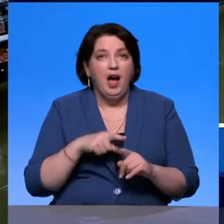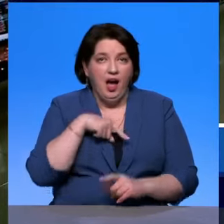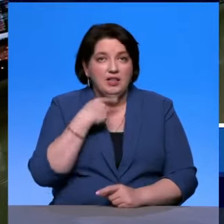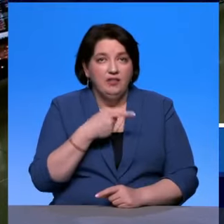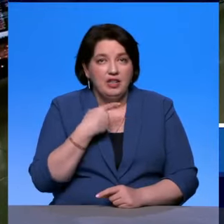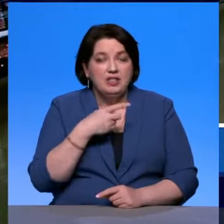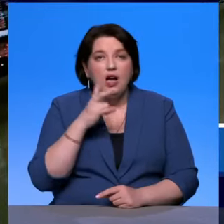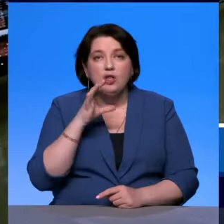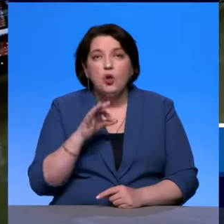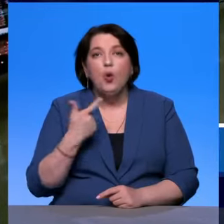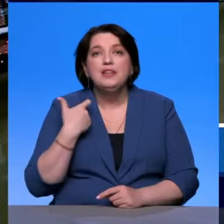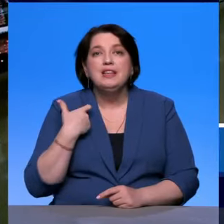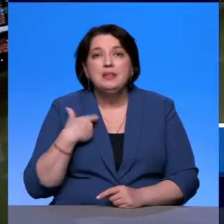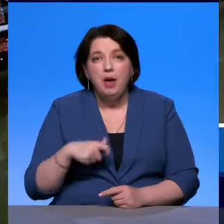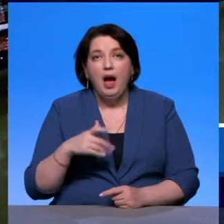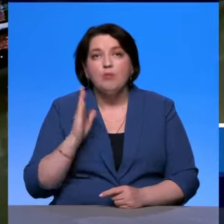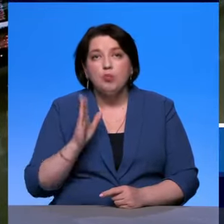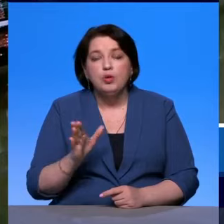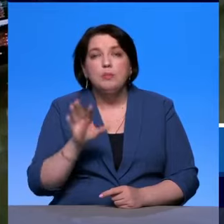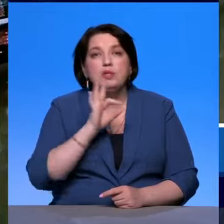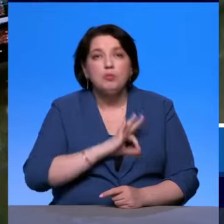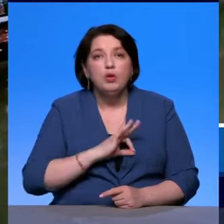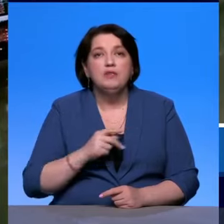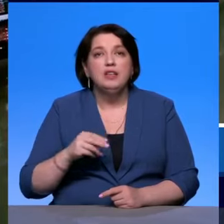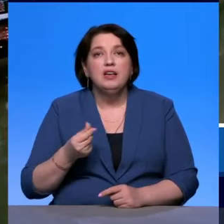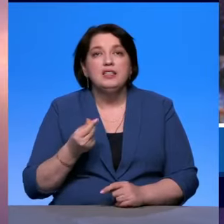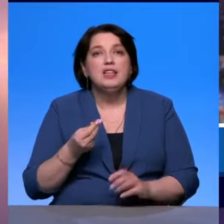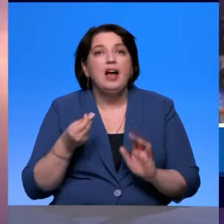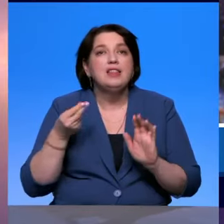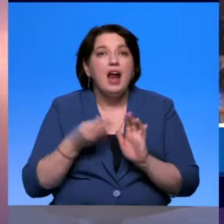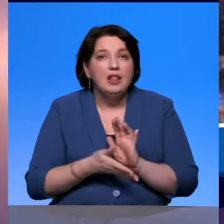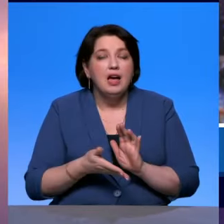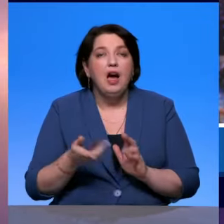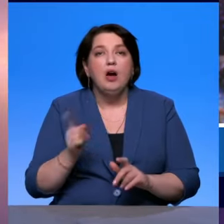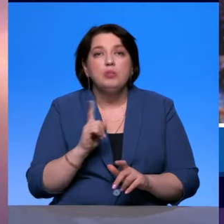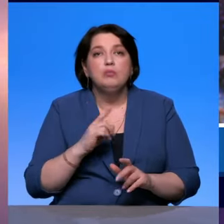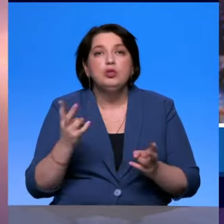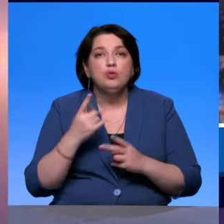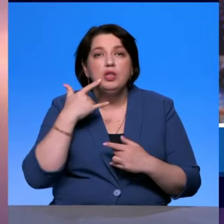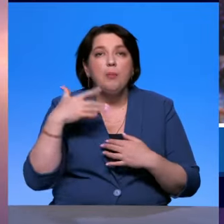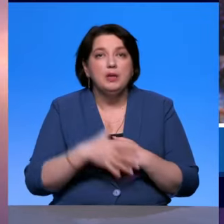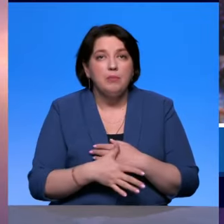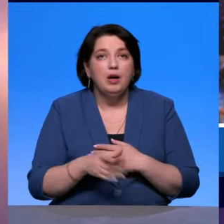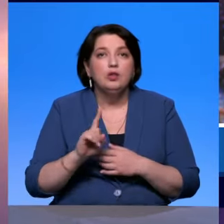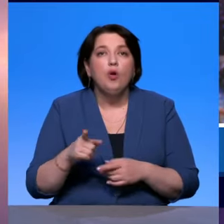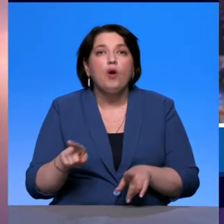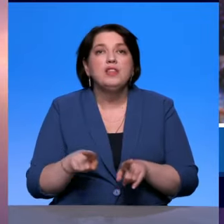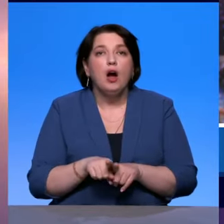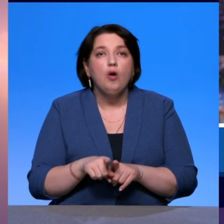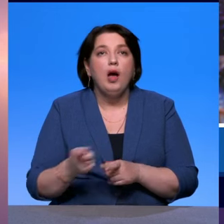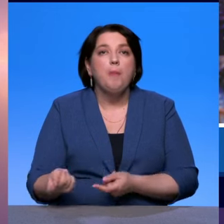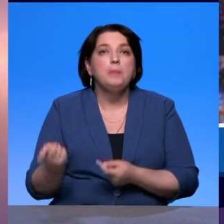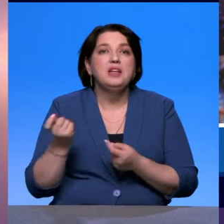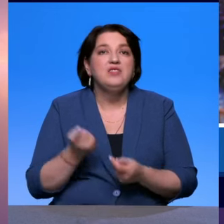мы на себя возьмем затраты, здесь очень важно понимать, да, что такое привести сотрудника сейчас. Чтобы было понятно, есть